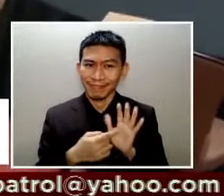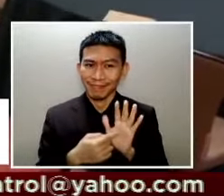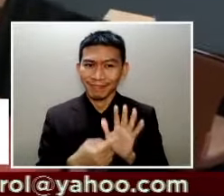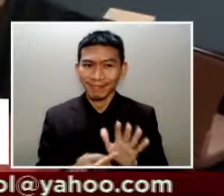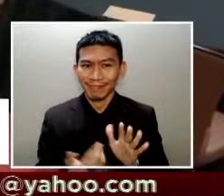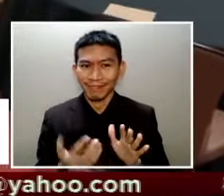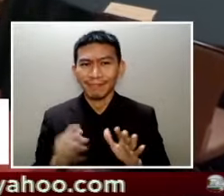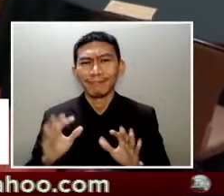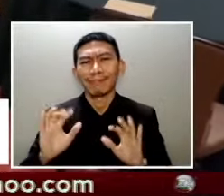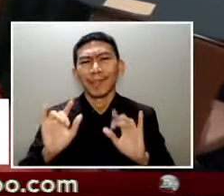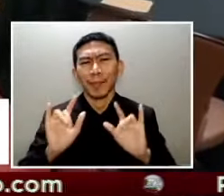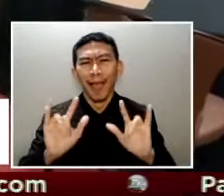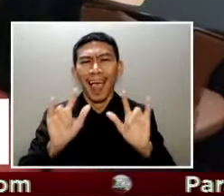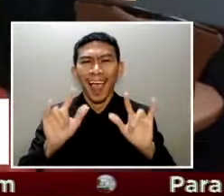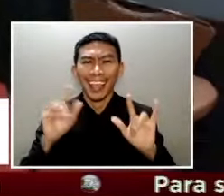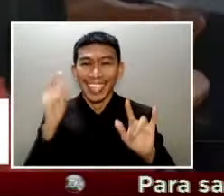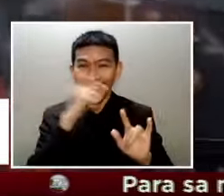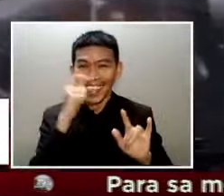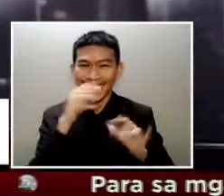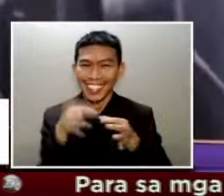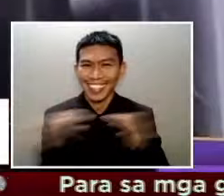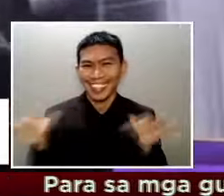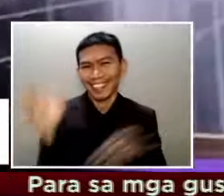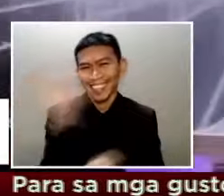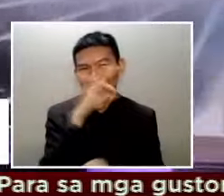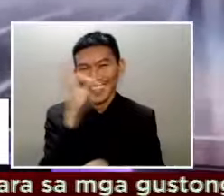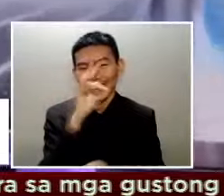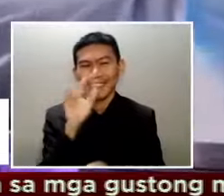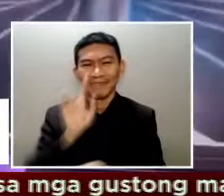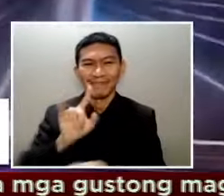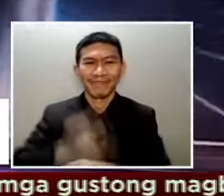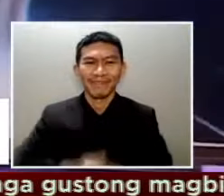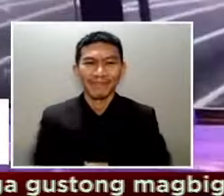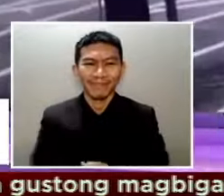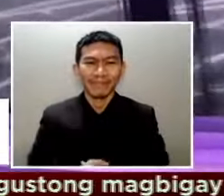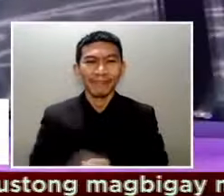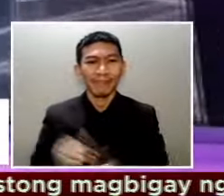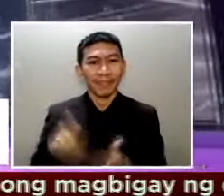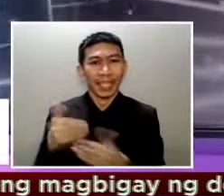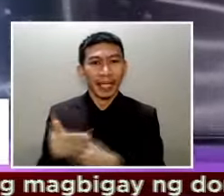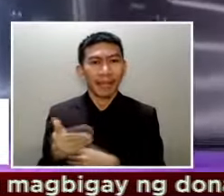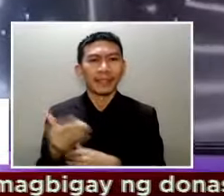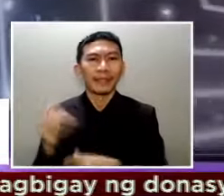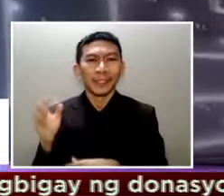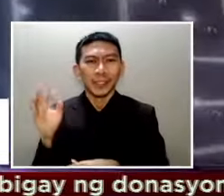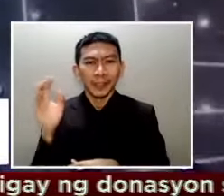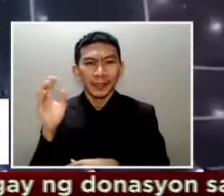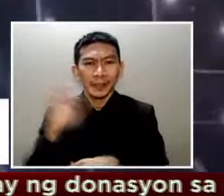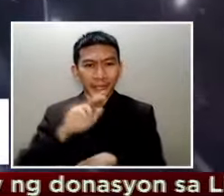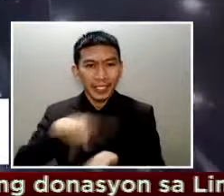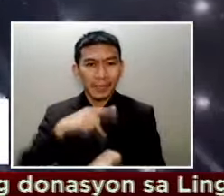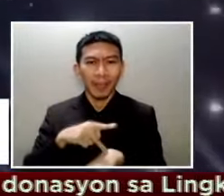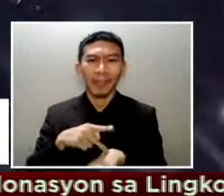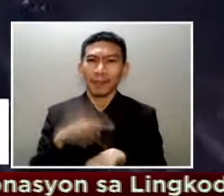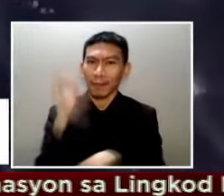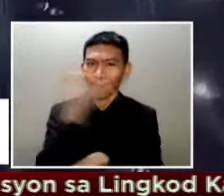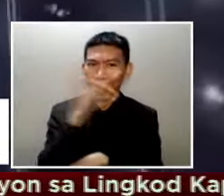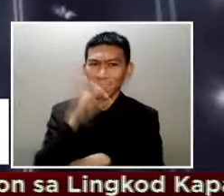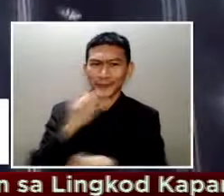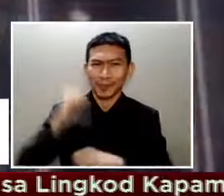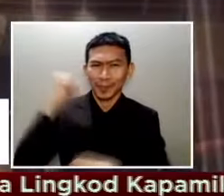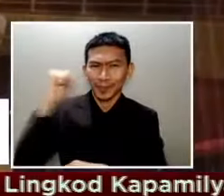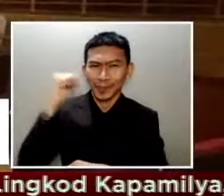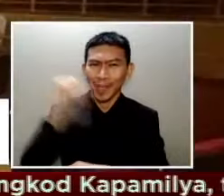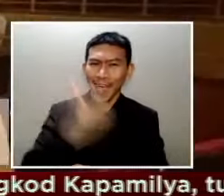Mahal ko kayo, Filipino! Philippines! Todo sigaw rin ang mga Pinoy sa pagrampa ni Rabia.